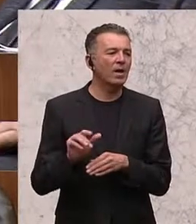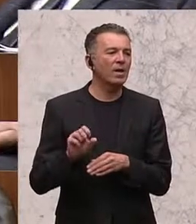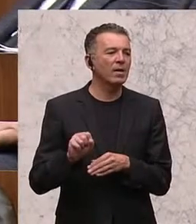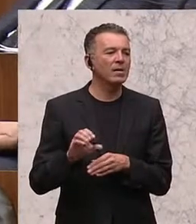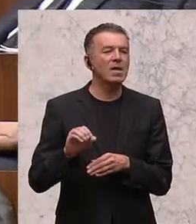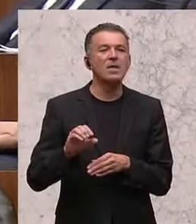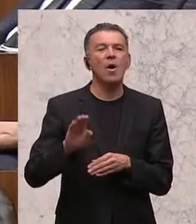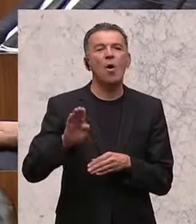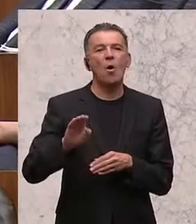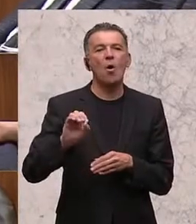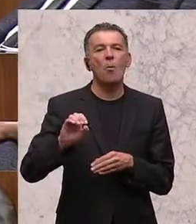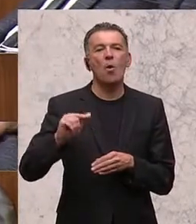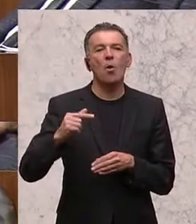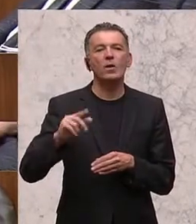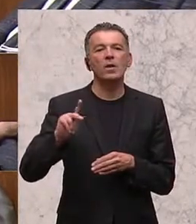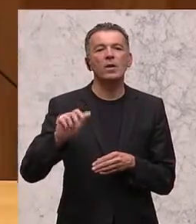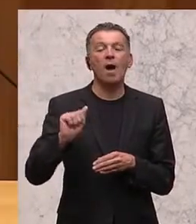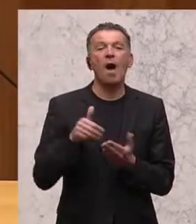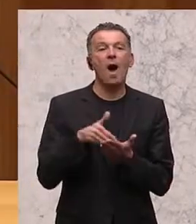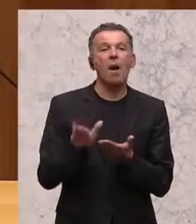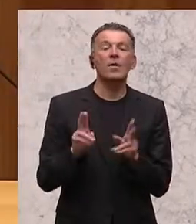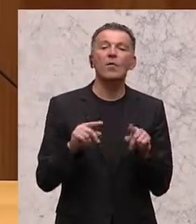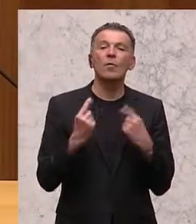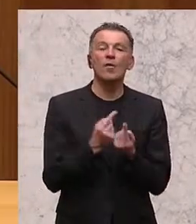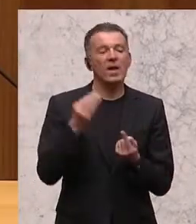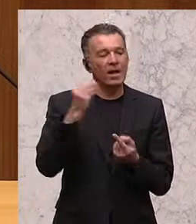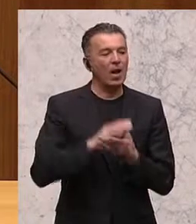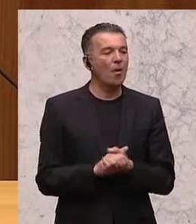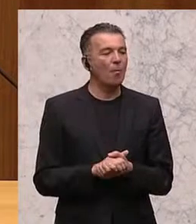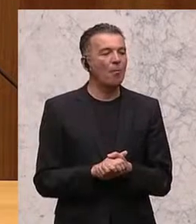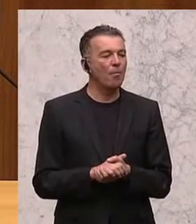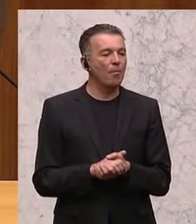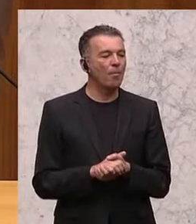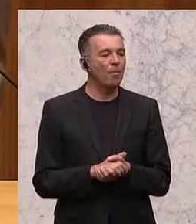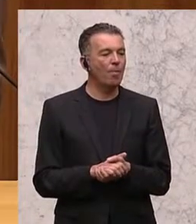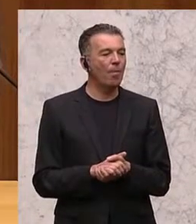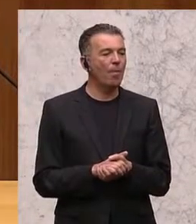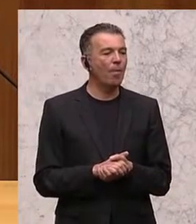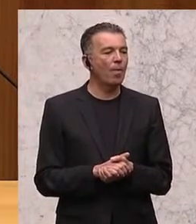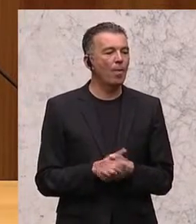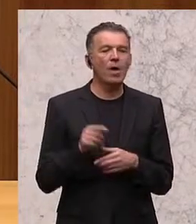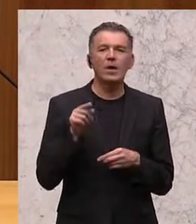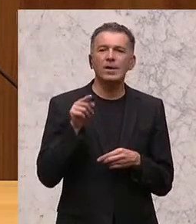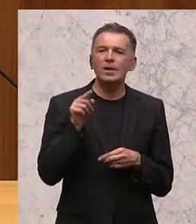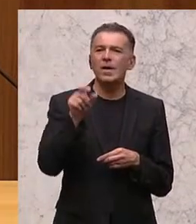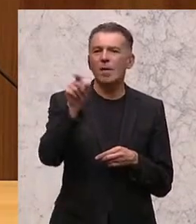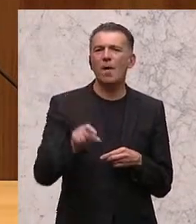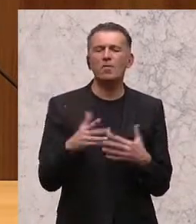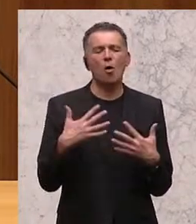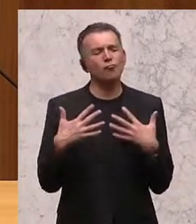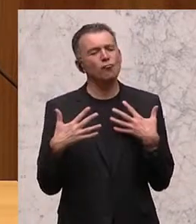ablehnen, weil wir glauben daran, dass dieser Sympathler, dieser